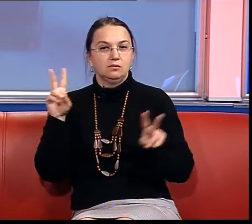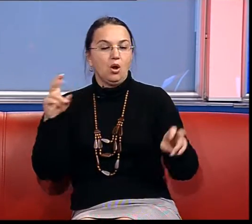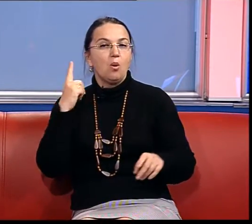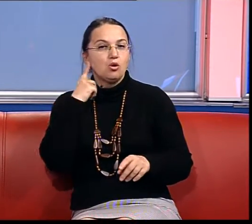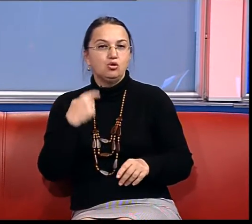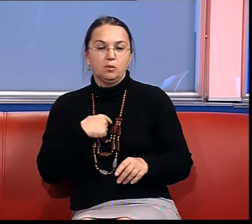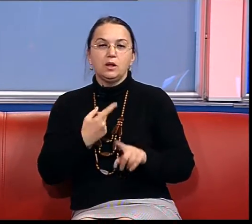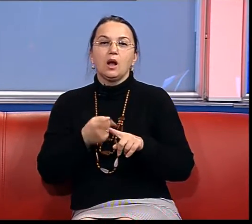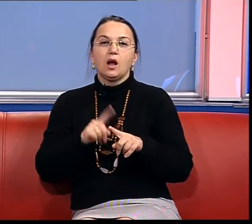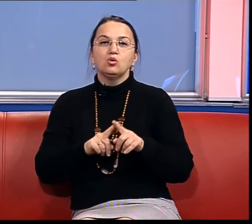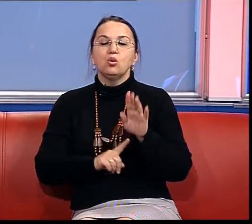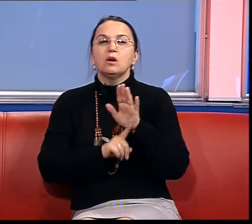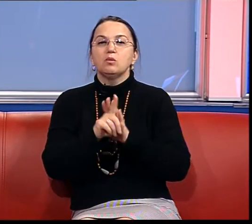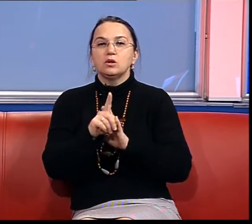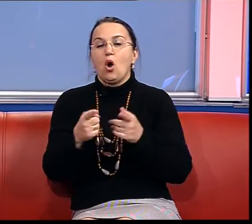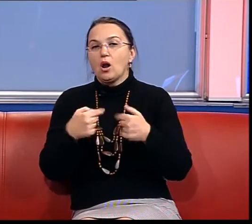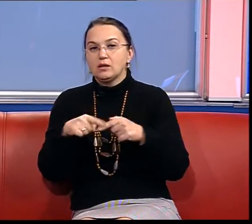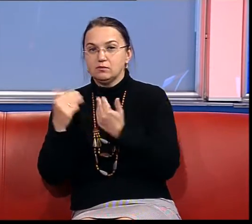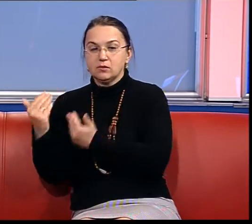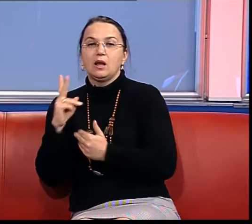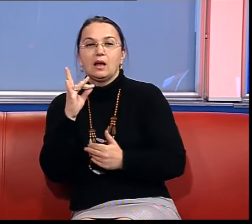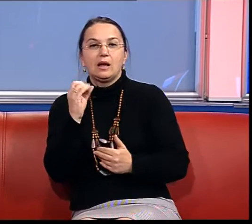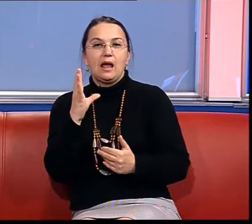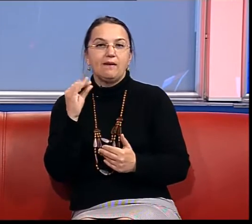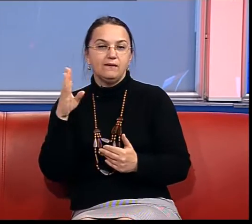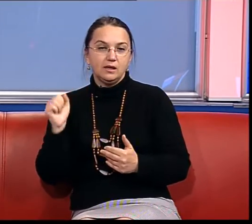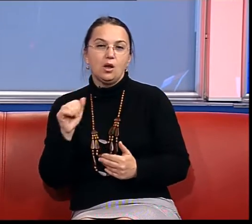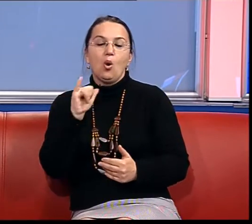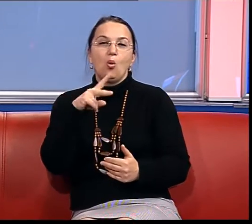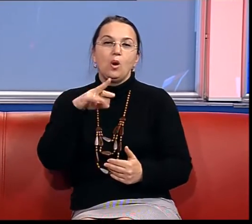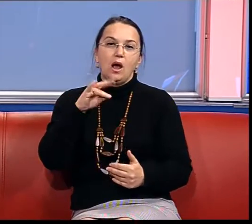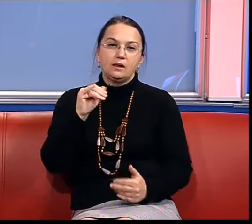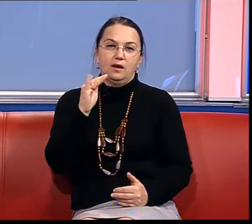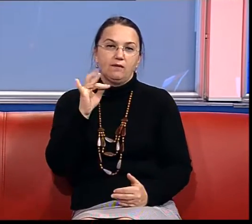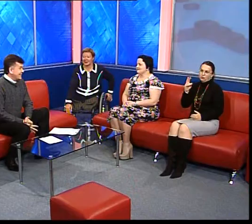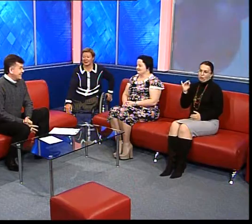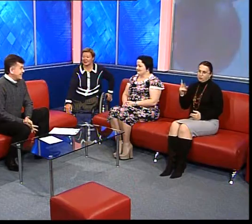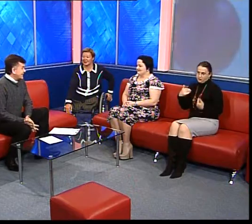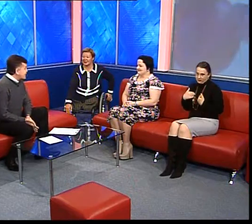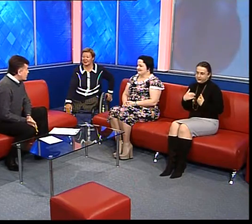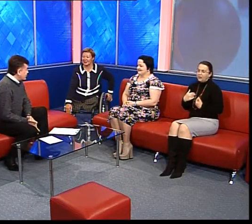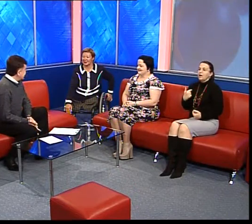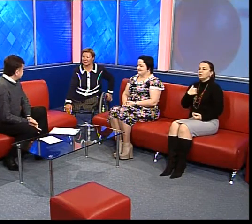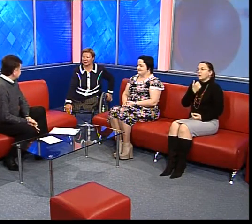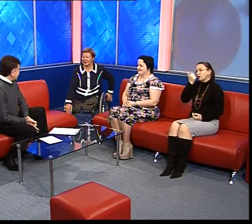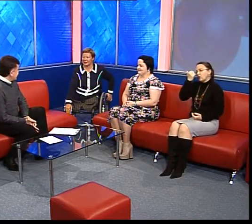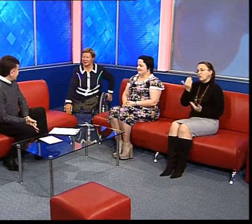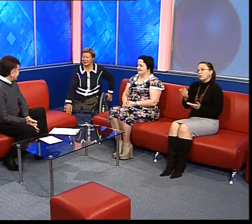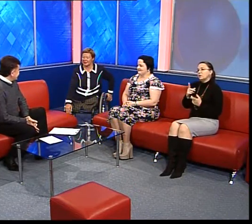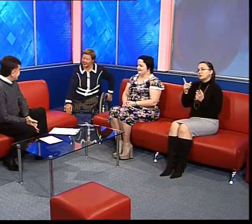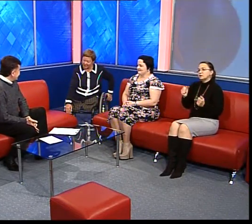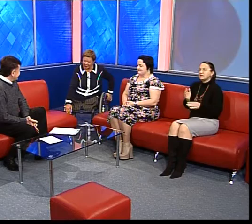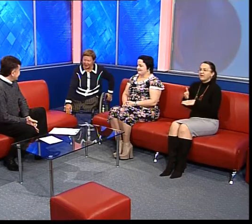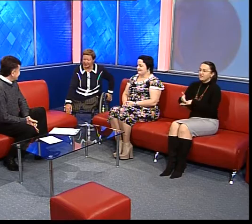мене», який започаткований організацією «Креавіта» Уляна Франковська Я дякую вам за візит до